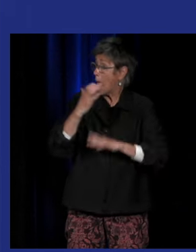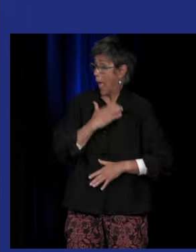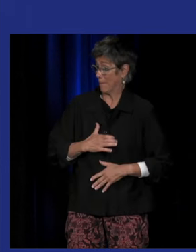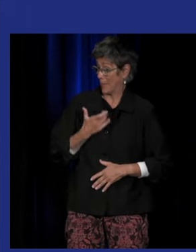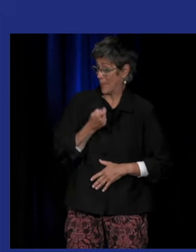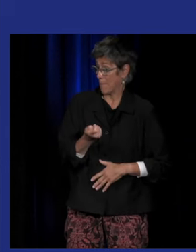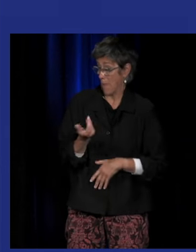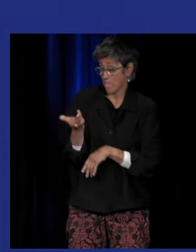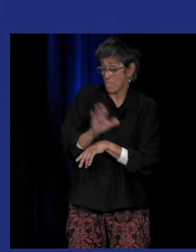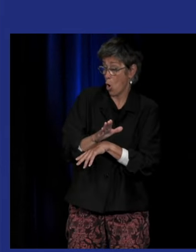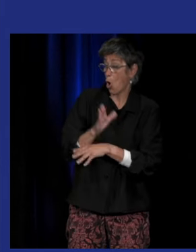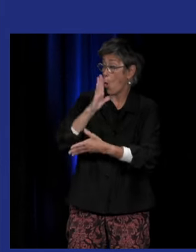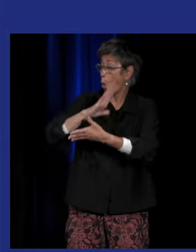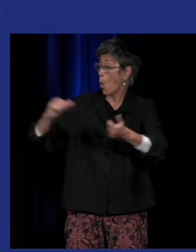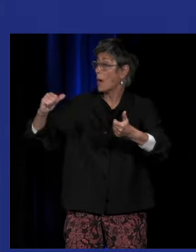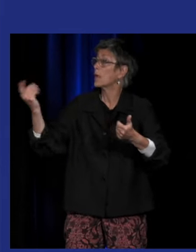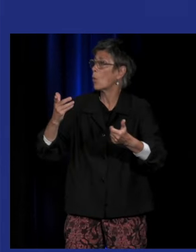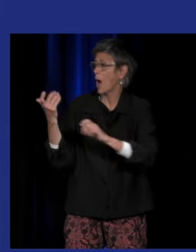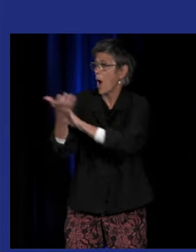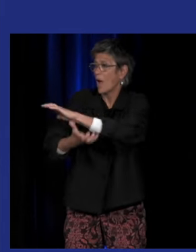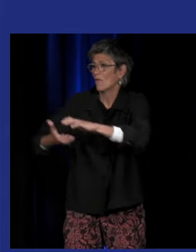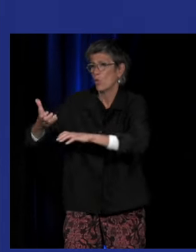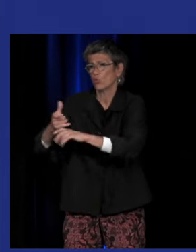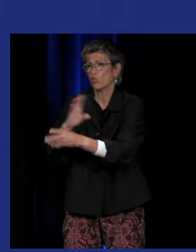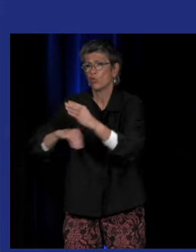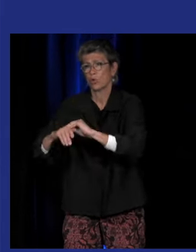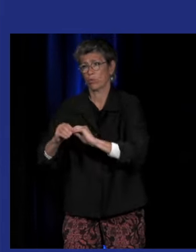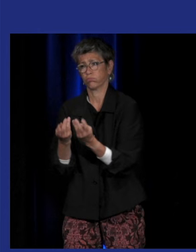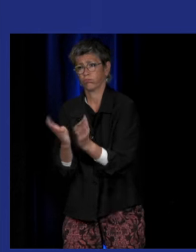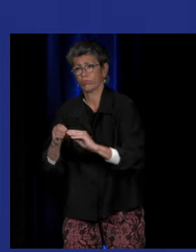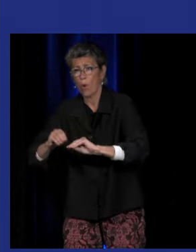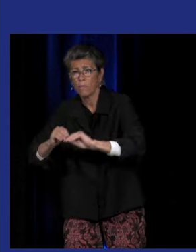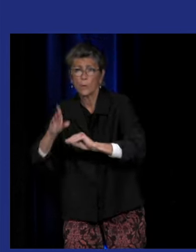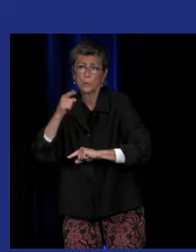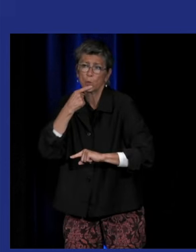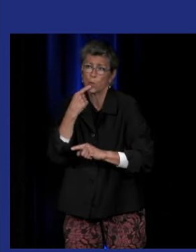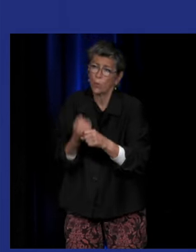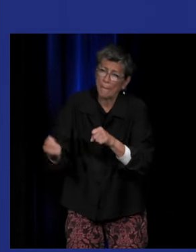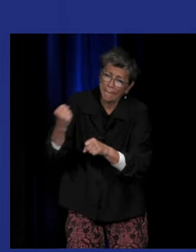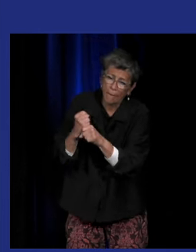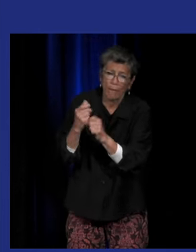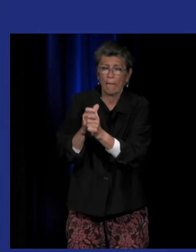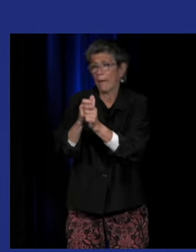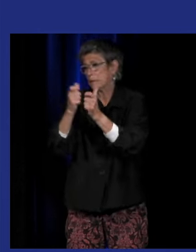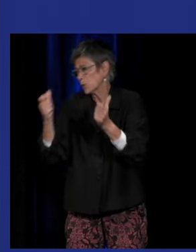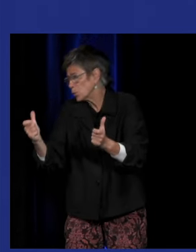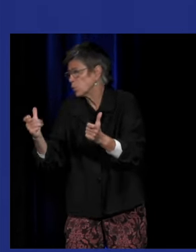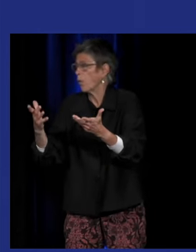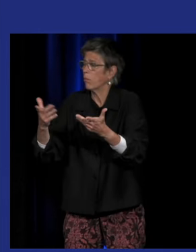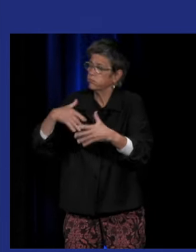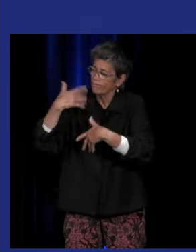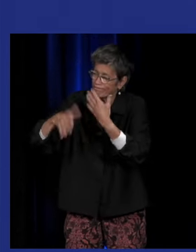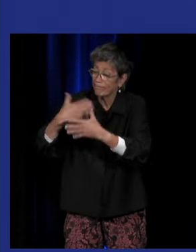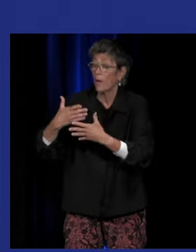'est la révolution qui prend en charge l'éducation des enfants sourds. Donc, on va créer des institutions pour éduquer les enfants sourds.